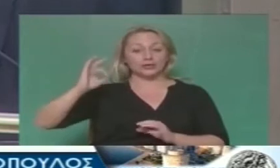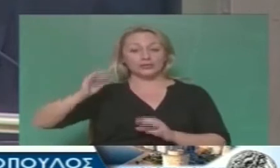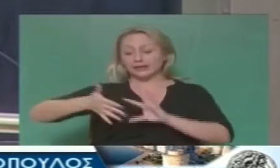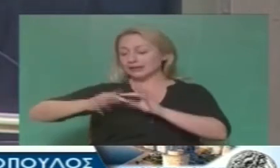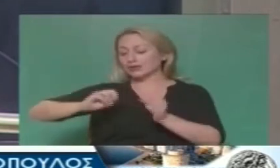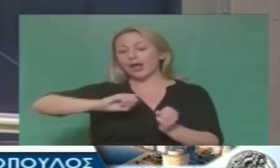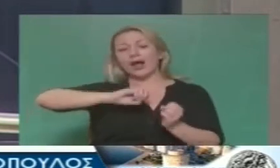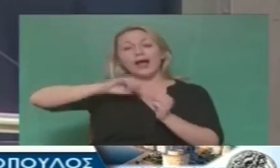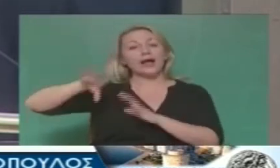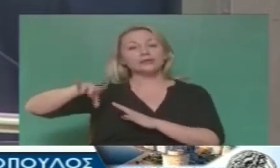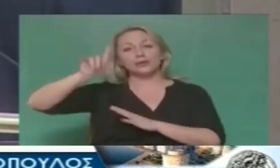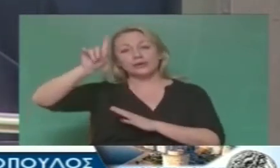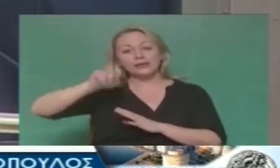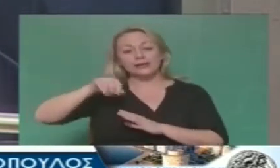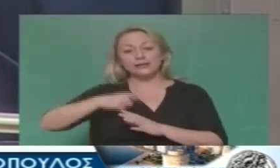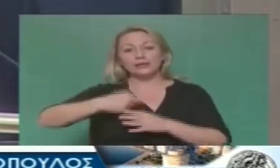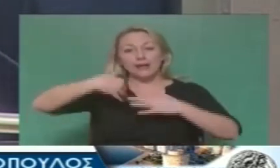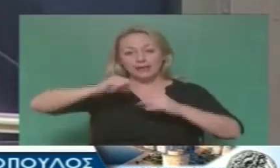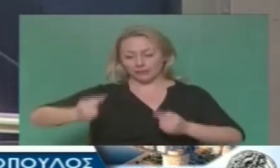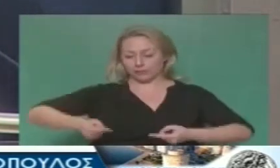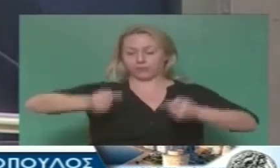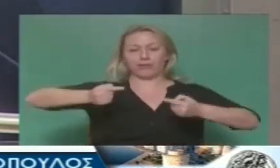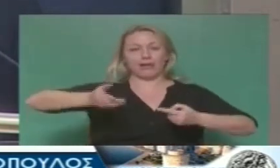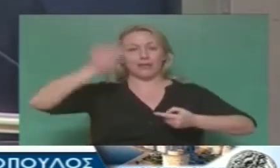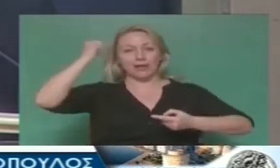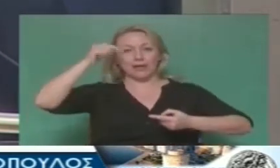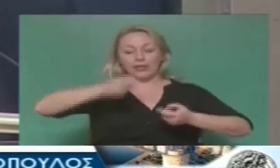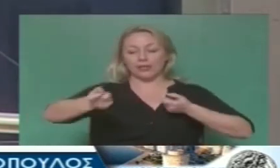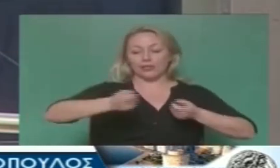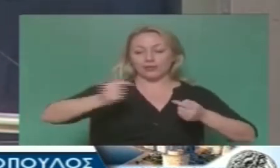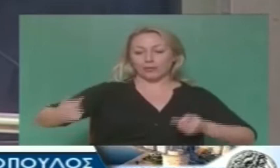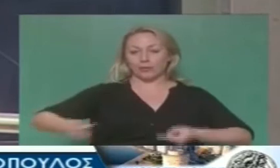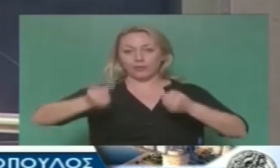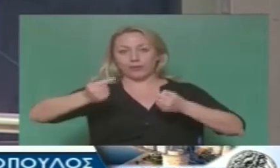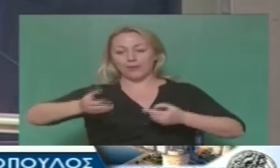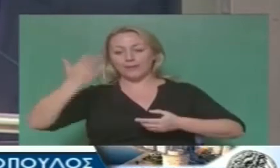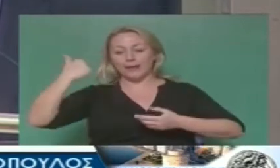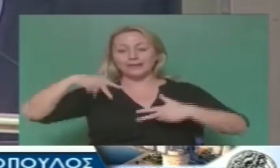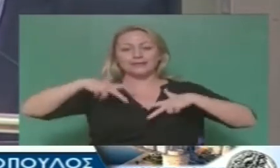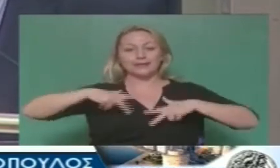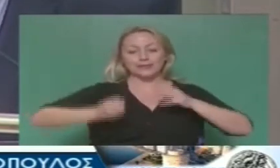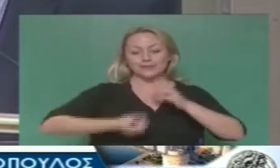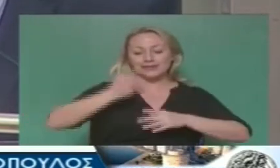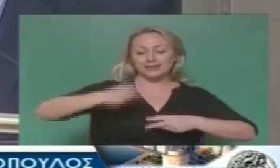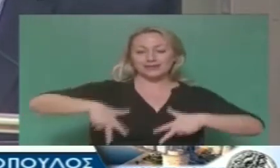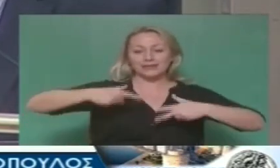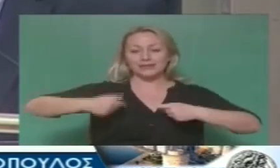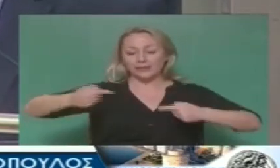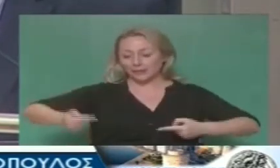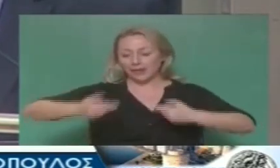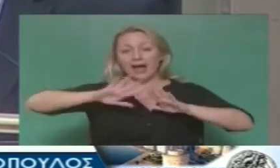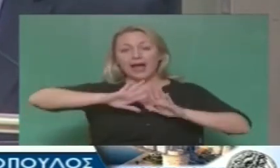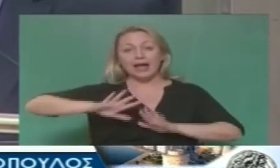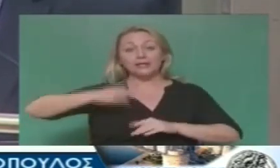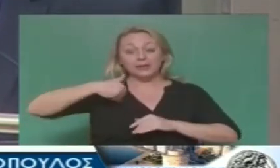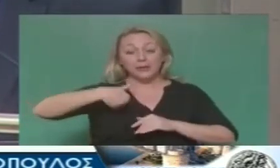γιατί ίσως προφανώς δημιουργεί και αντιπαραθέσεις μεταξύ παλιών και νέων διοικητήσεων, παλιών και νέων κυβερνήσεων και τα λοιπά και να δούμε μονάχο το μέλλον, γιατί